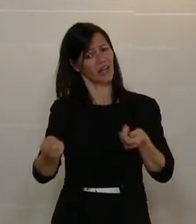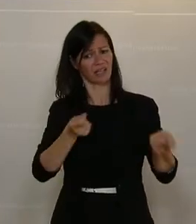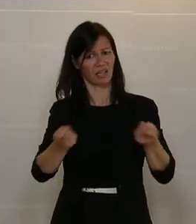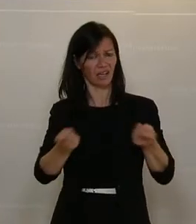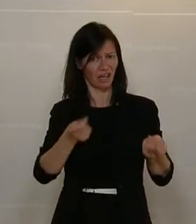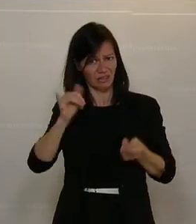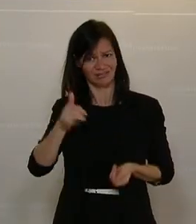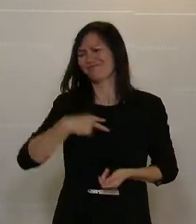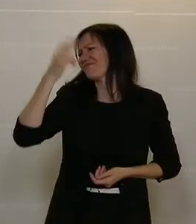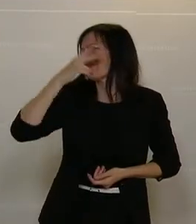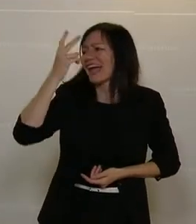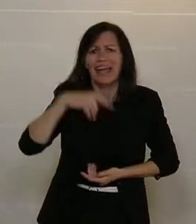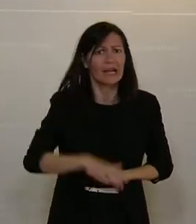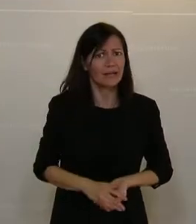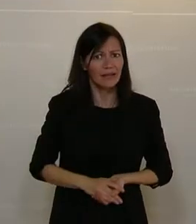will jeder.